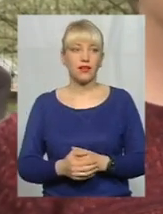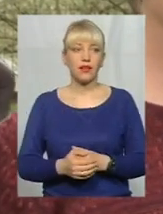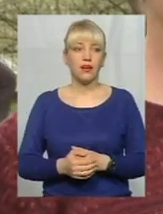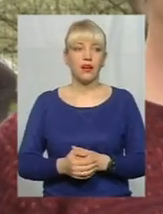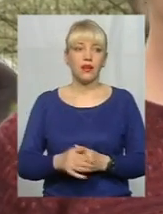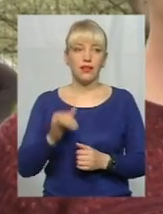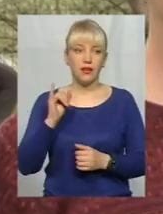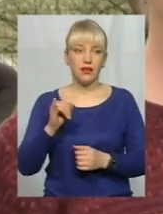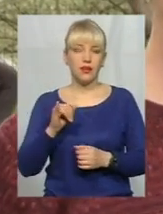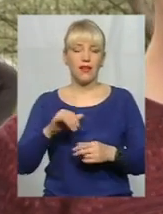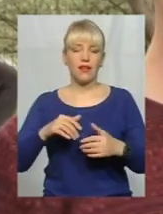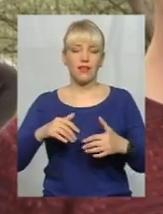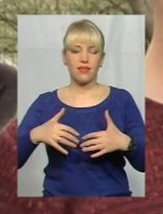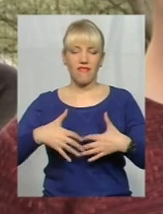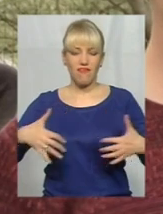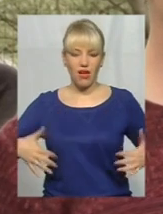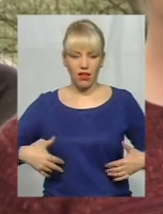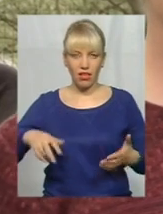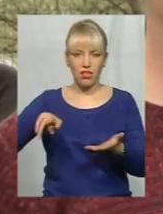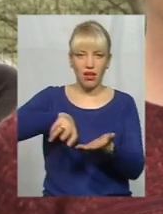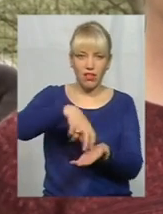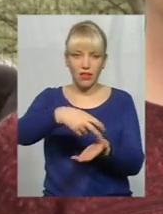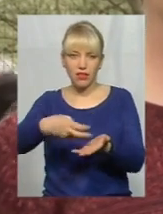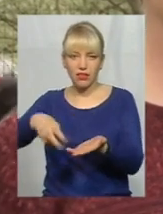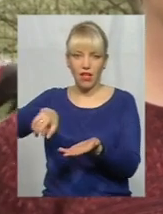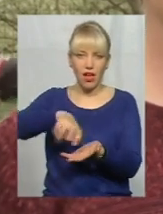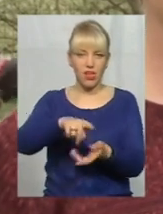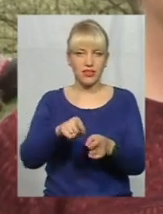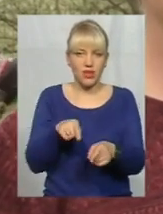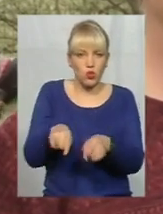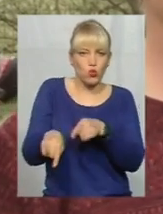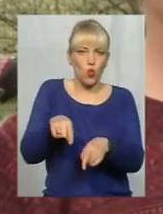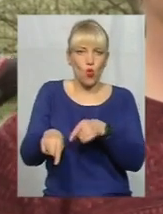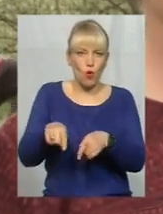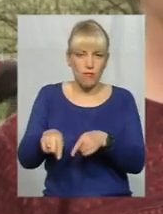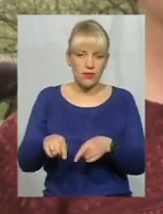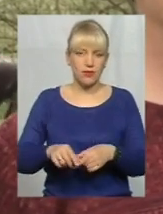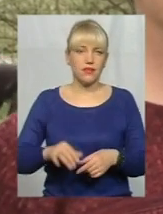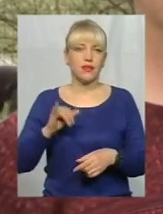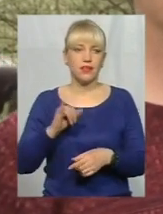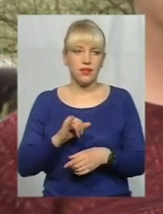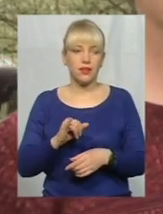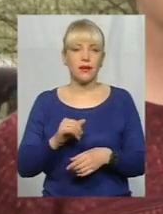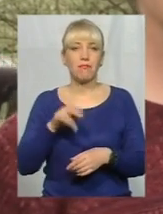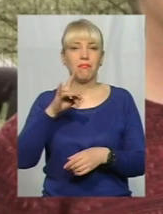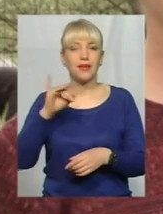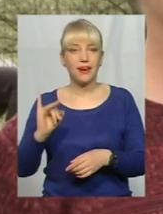Тварина йде, хитається, в неї починаються якісь судоми. При вже